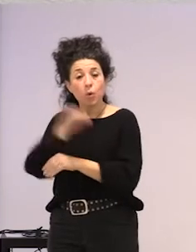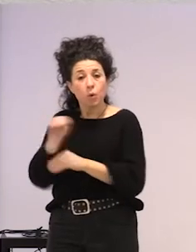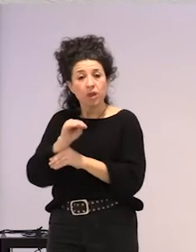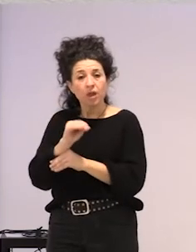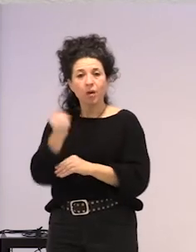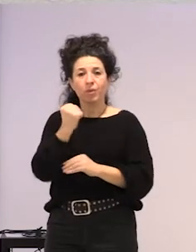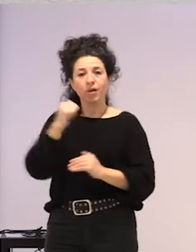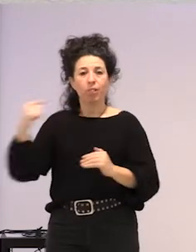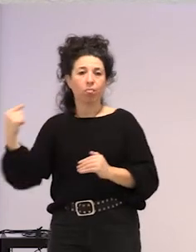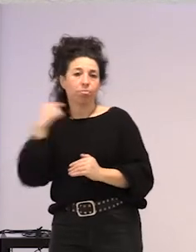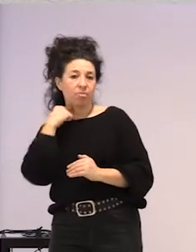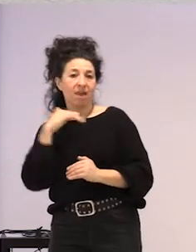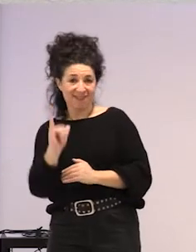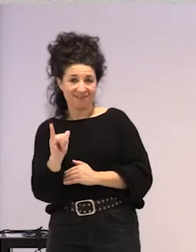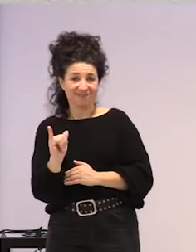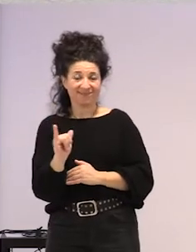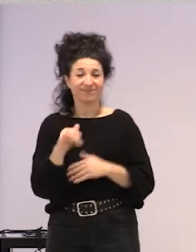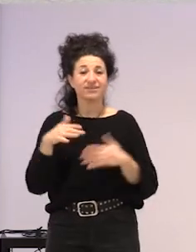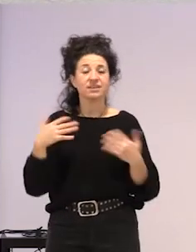eta, ba, horregatik,